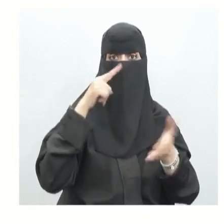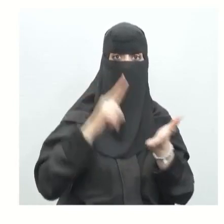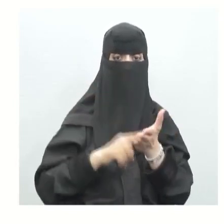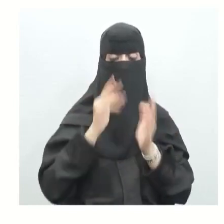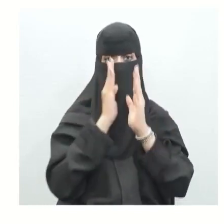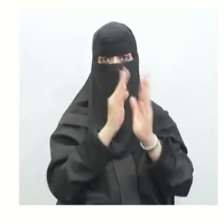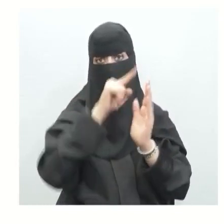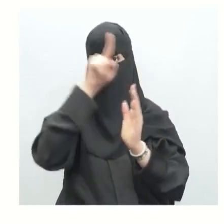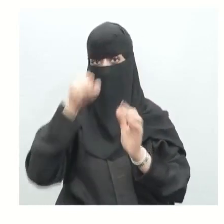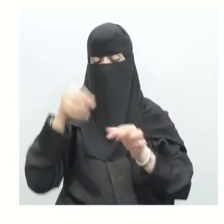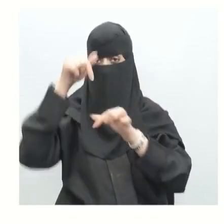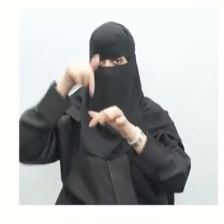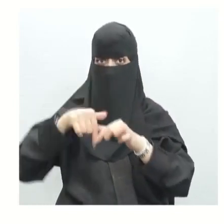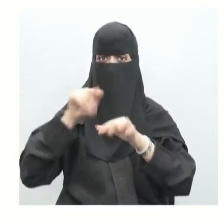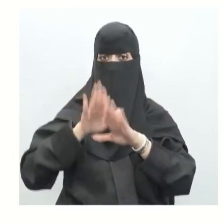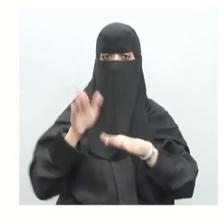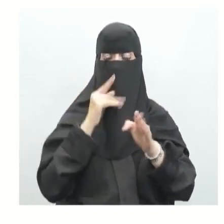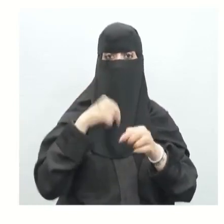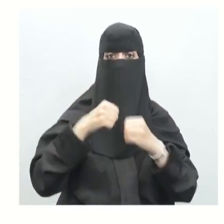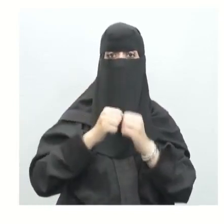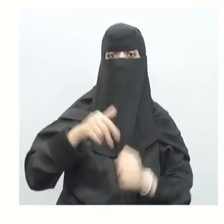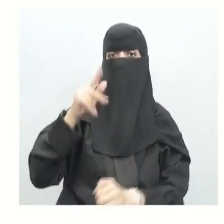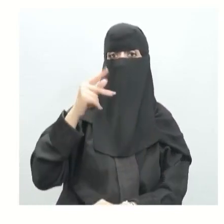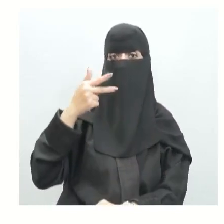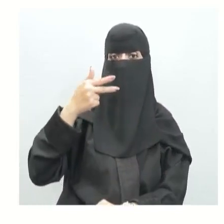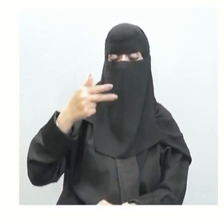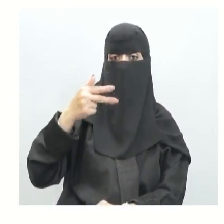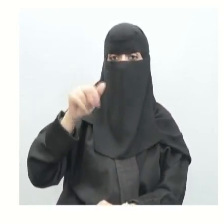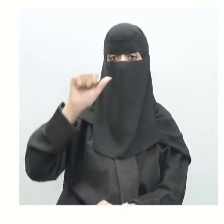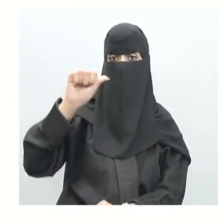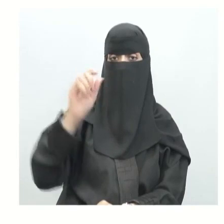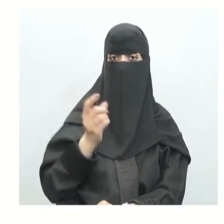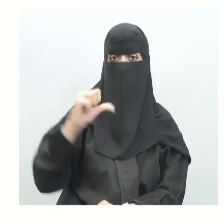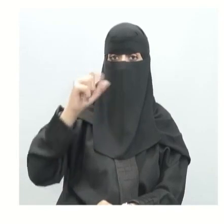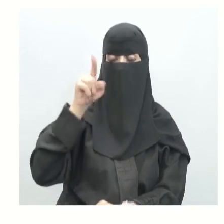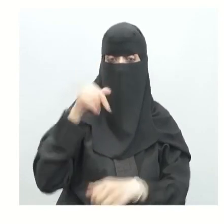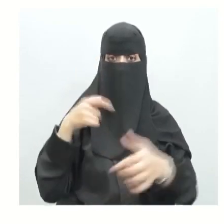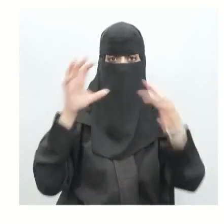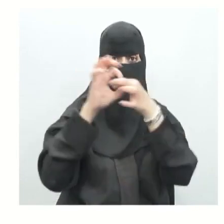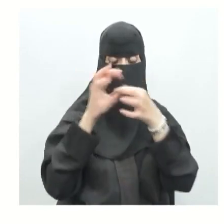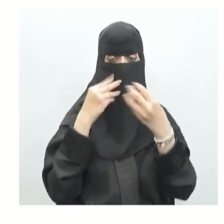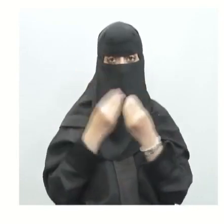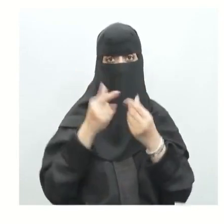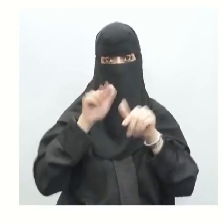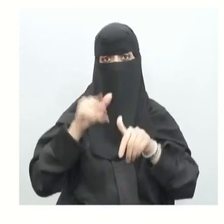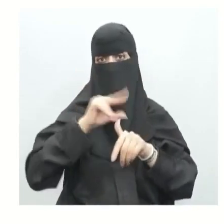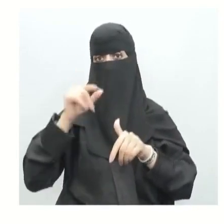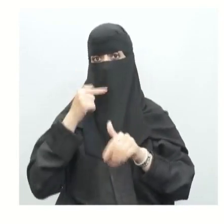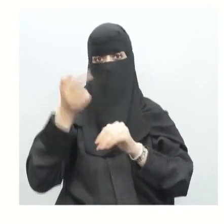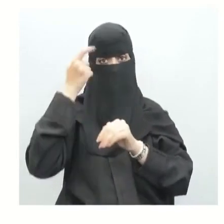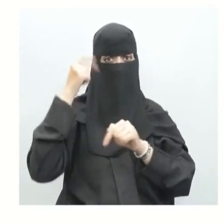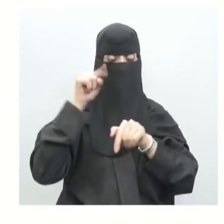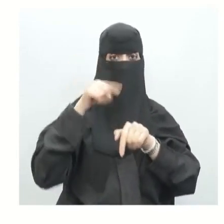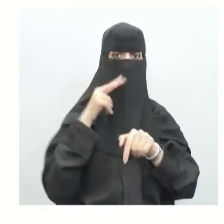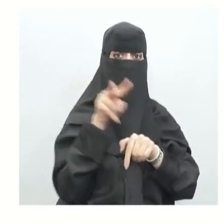المادة التي تتواجد هي عبارة عن غضاريف تربط العظام بعضها ببعض ومثل ما تعرفنا وأنتم قد